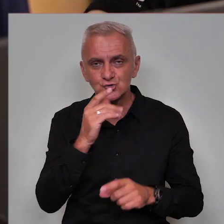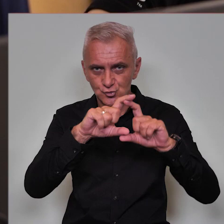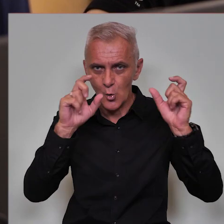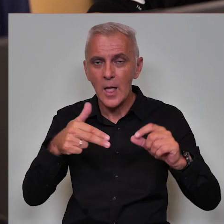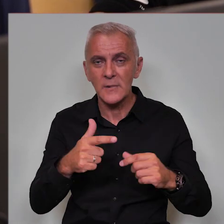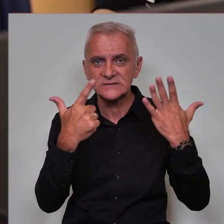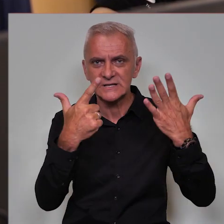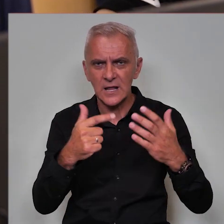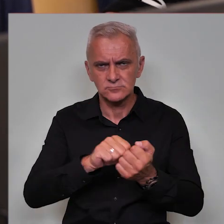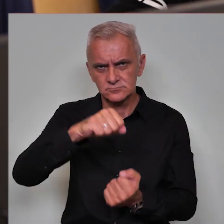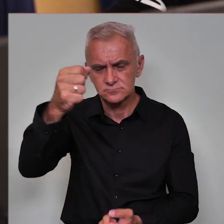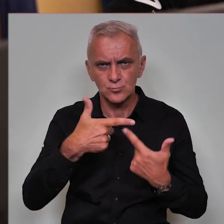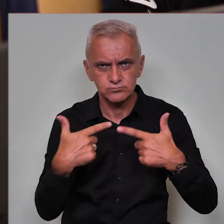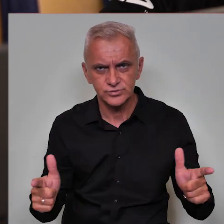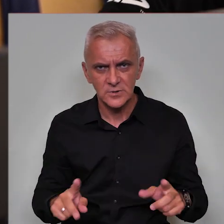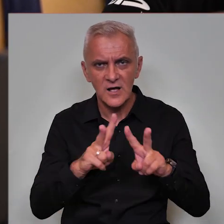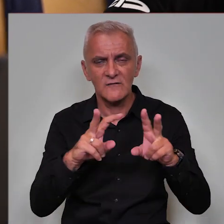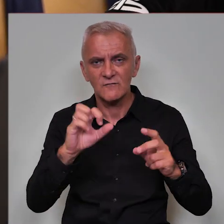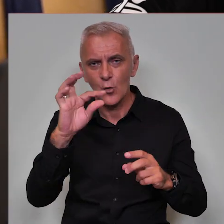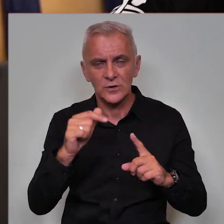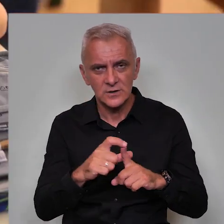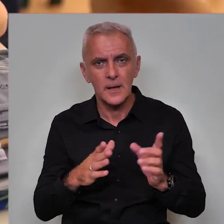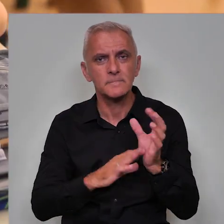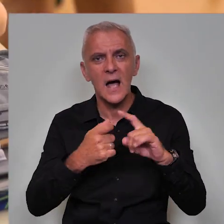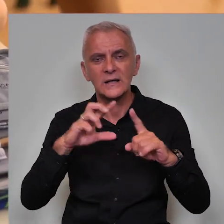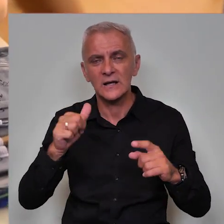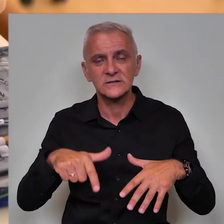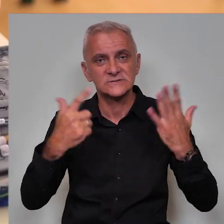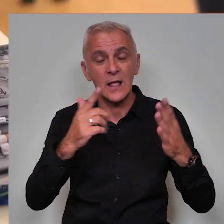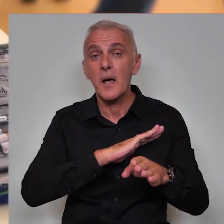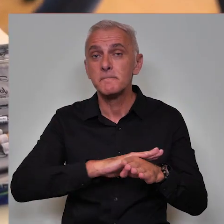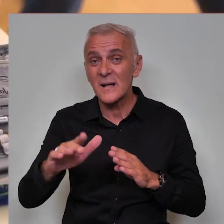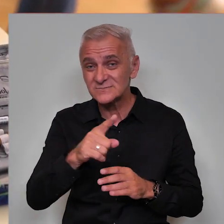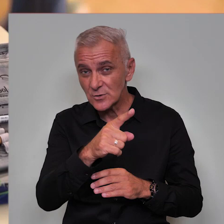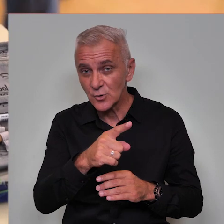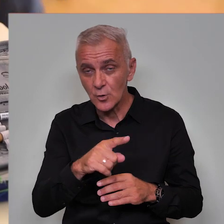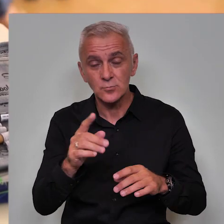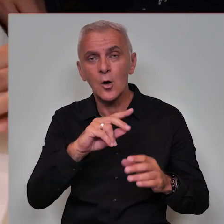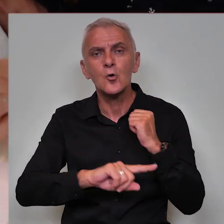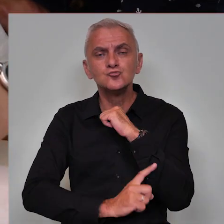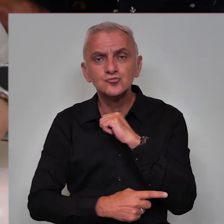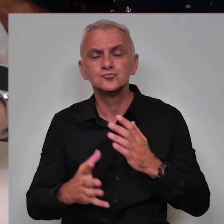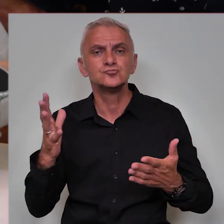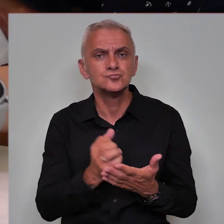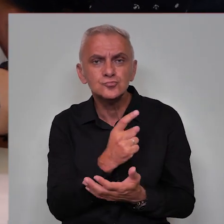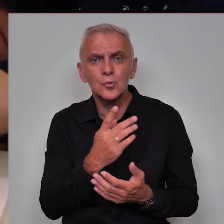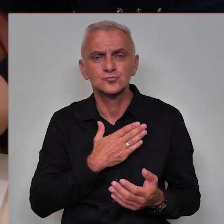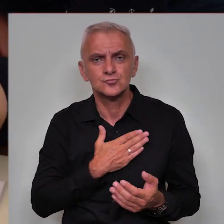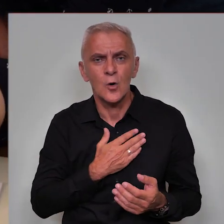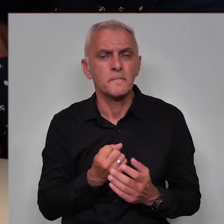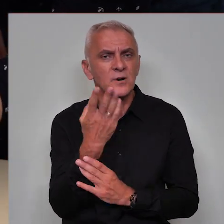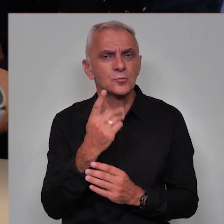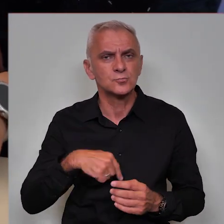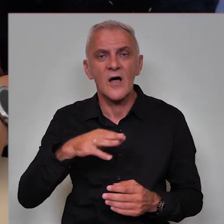Škola posjeduje 7 licenci za korištenje Boardmakera 7, a besplatne verzije ovog softvera učenici koriste i u svom prirodnom